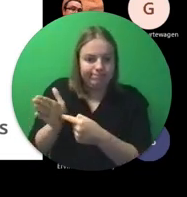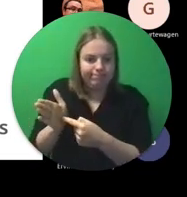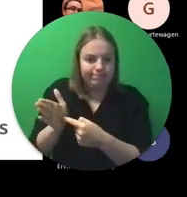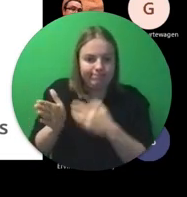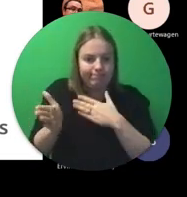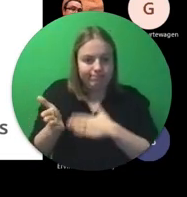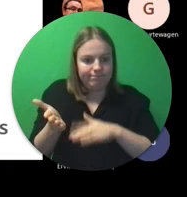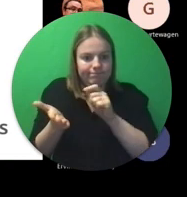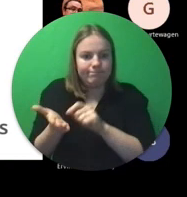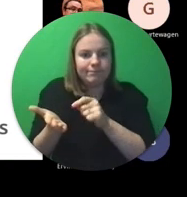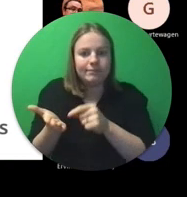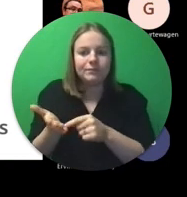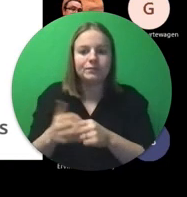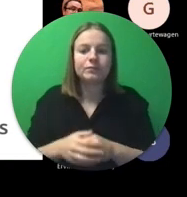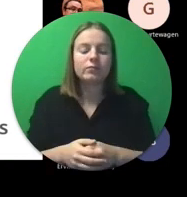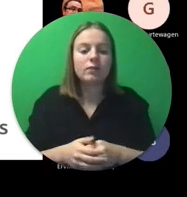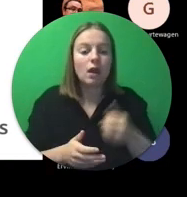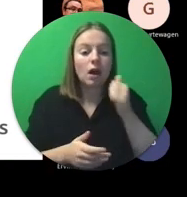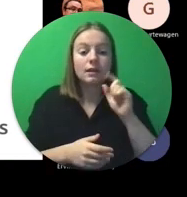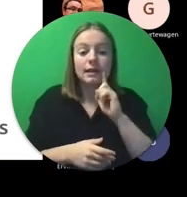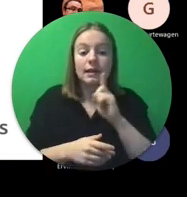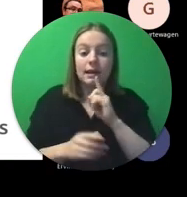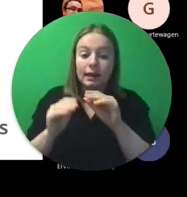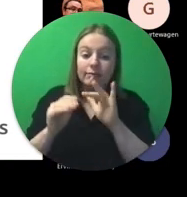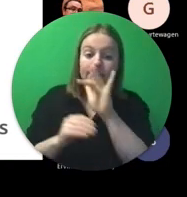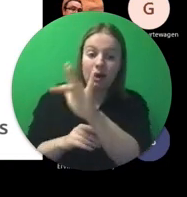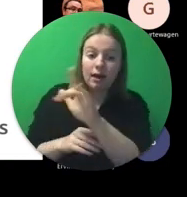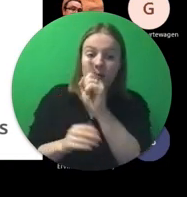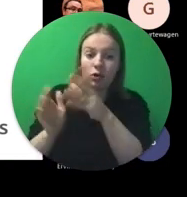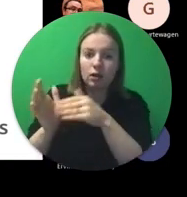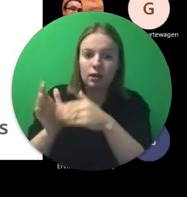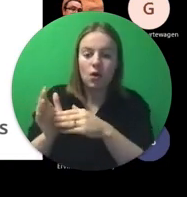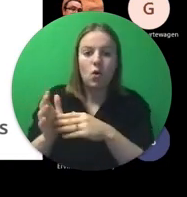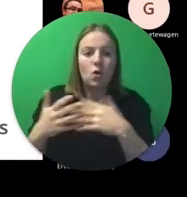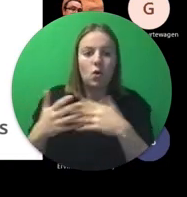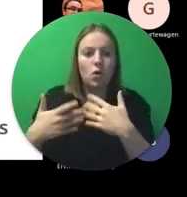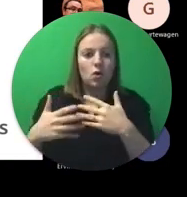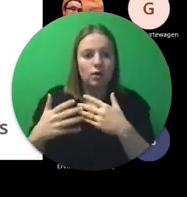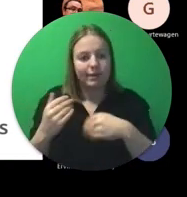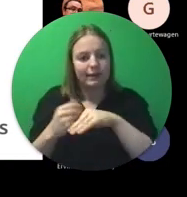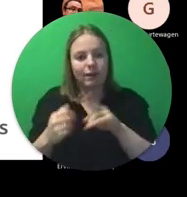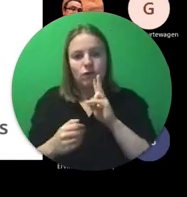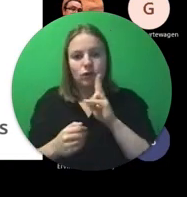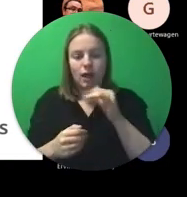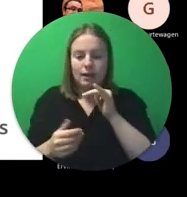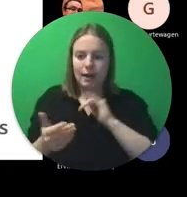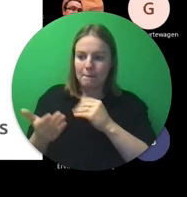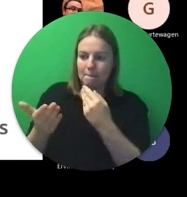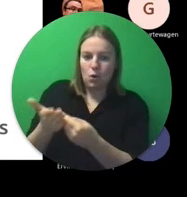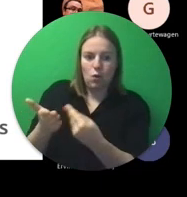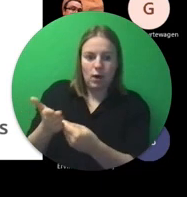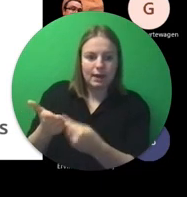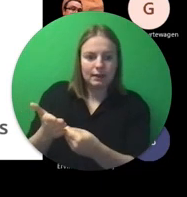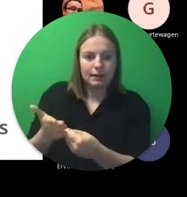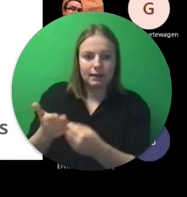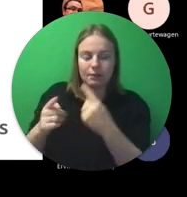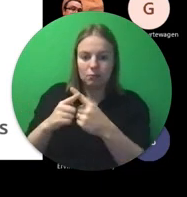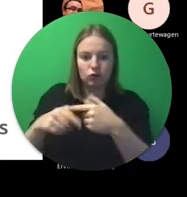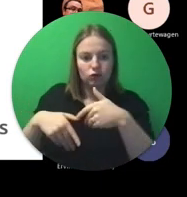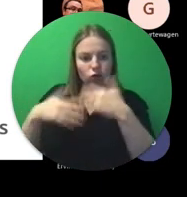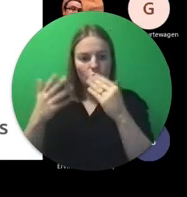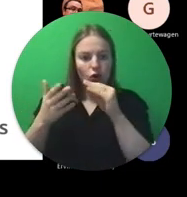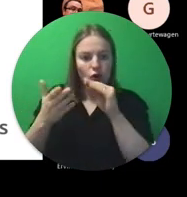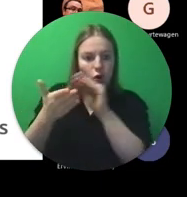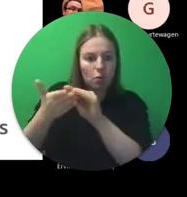Als je met leerlingen gaat, is het voor hen ook absoluut een extra troef. Als ze zo'n bewijs hebben en als daar ook die competenties goed in